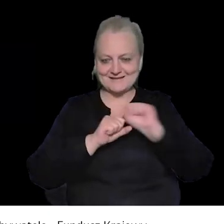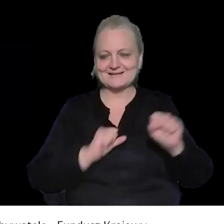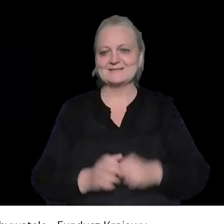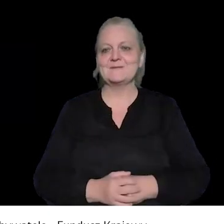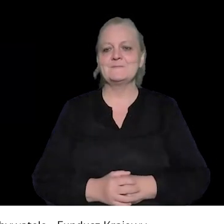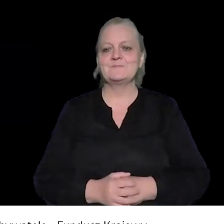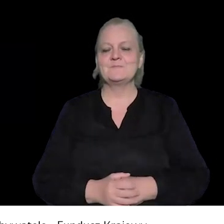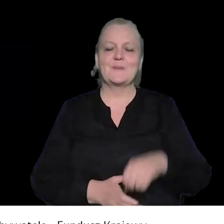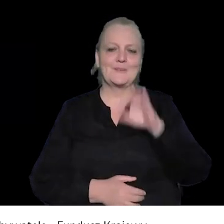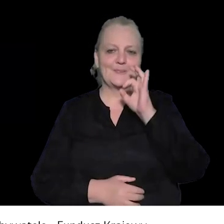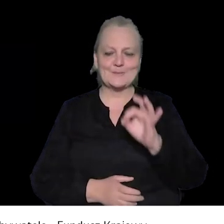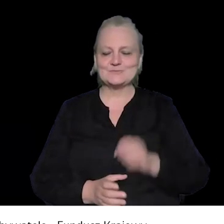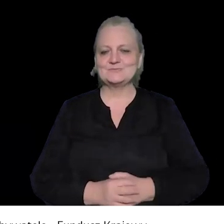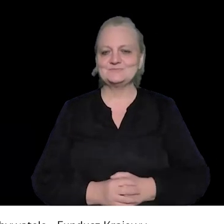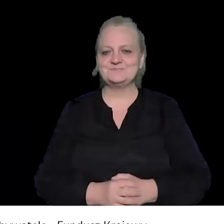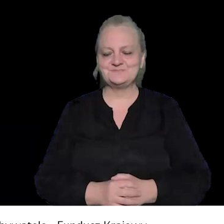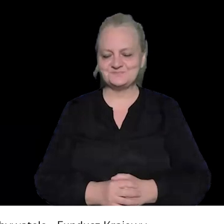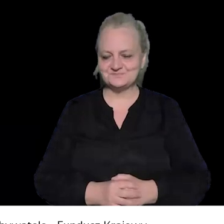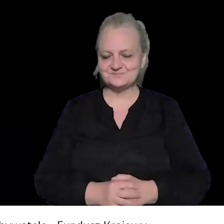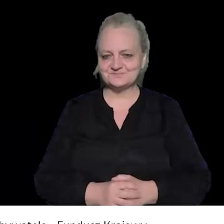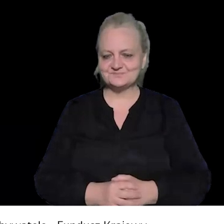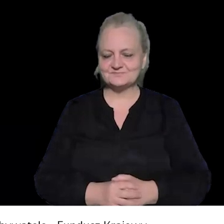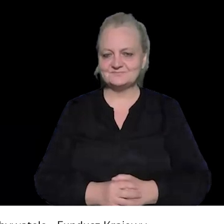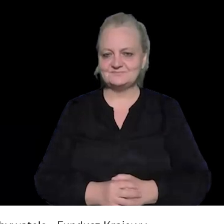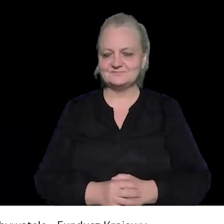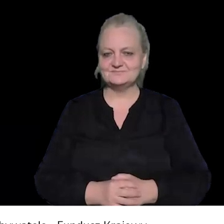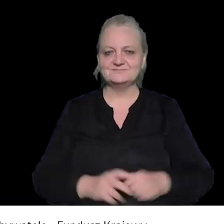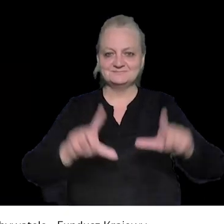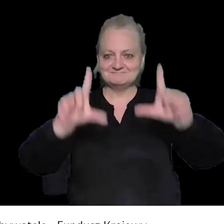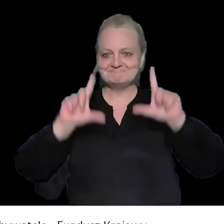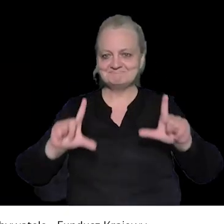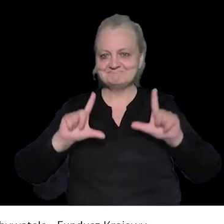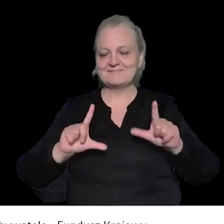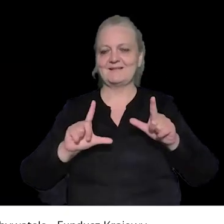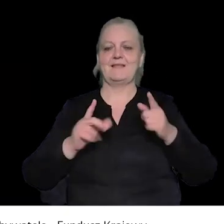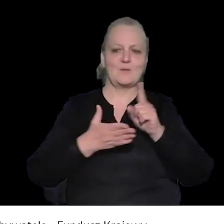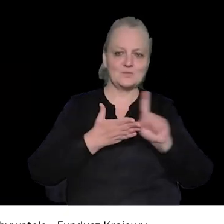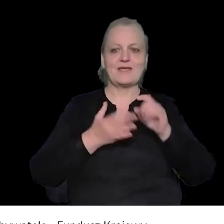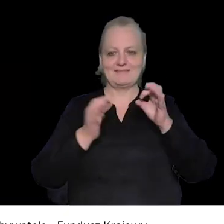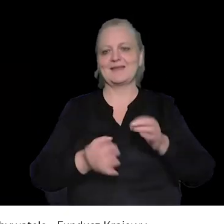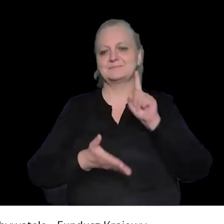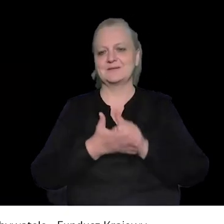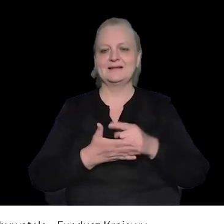O jest, dobra. i tylko i na prezentację wszystko jest ok. Tak, widzimy, dobra, bo nie chciało mi się to